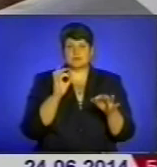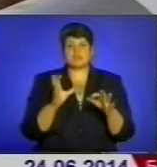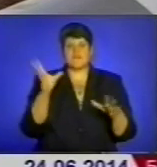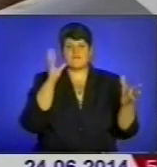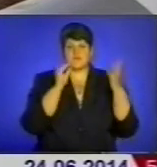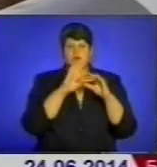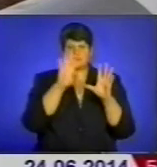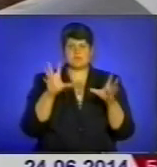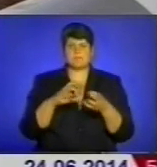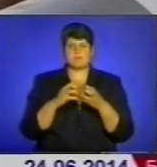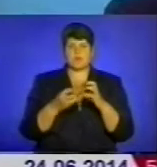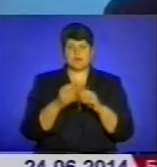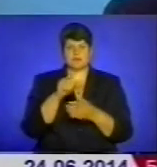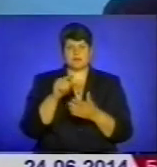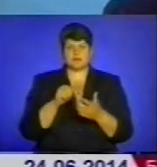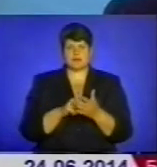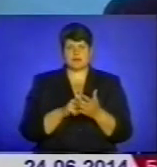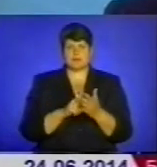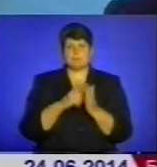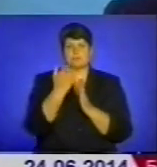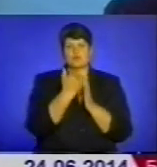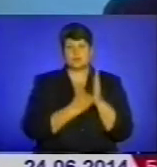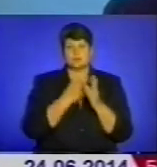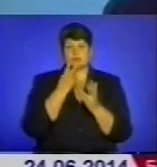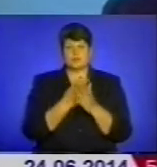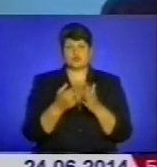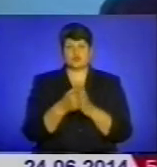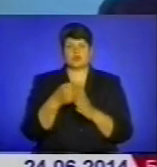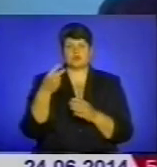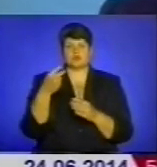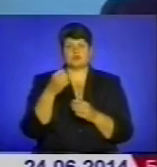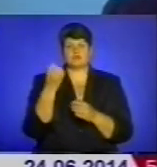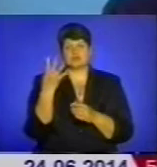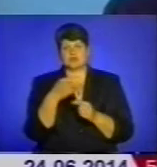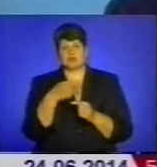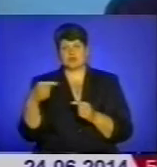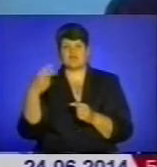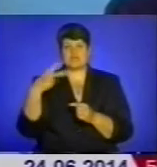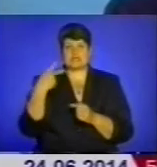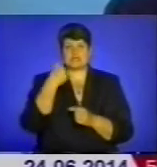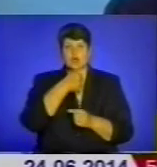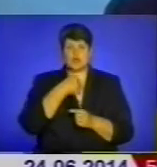усі проблемні питання. Програма передбачена період 2014-2020 років.